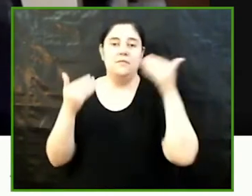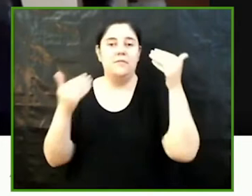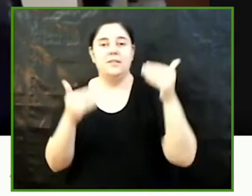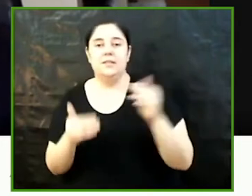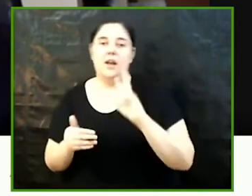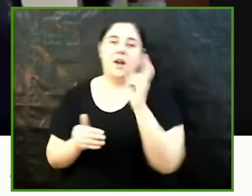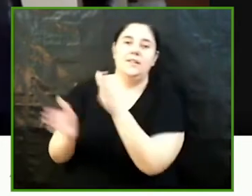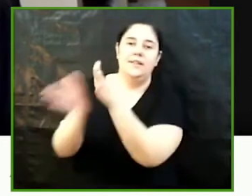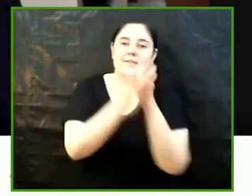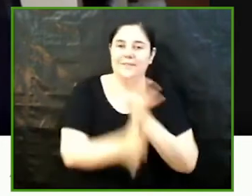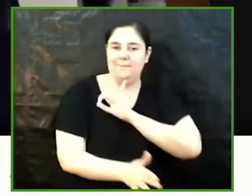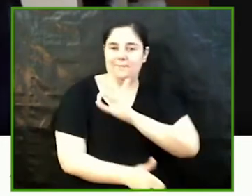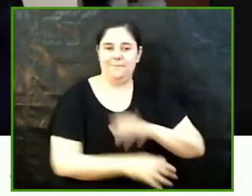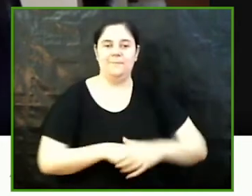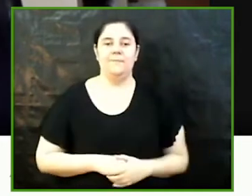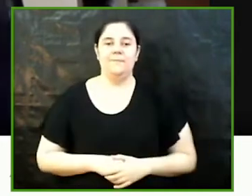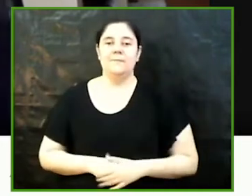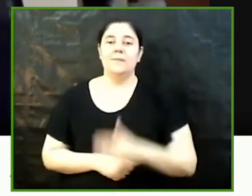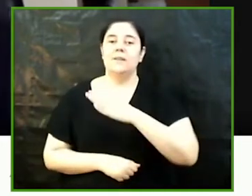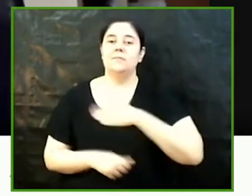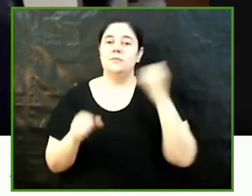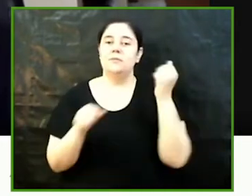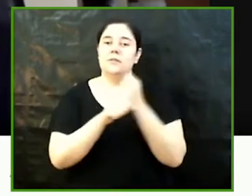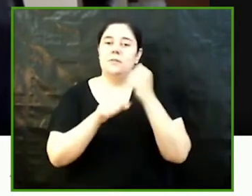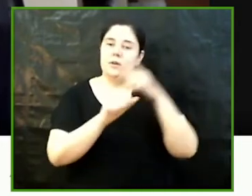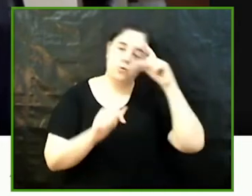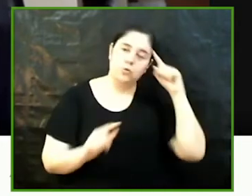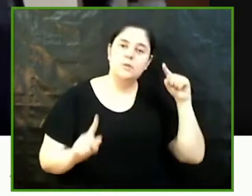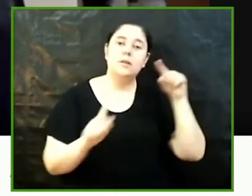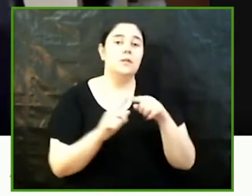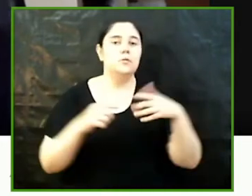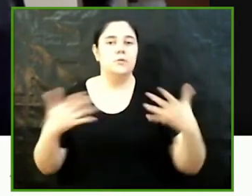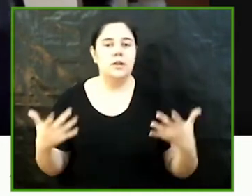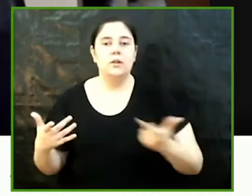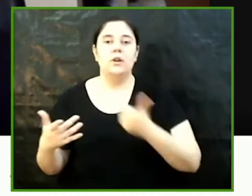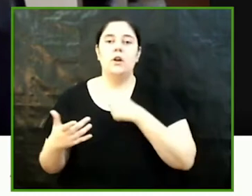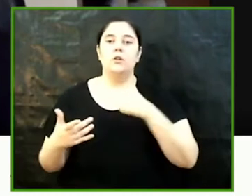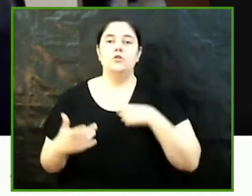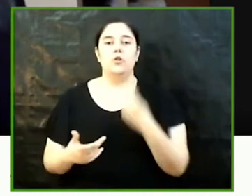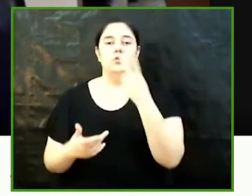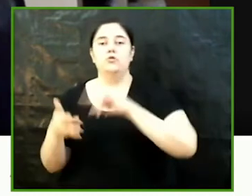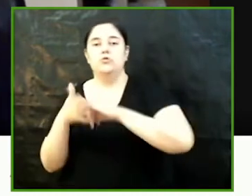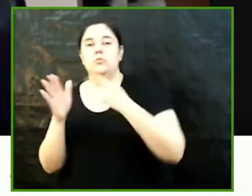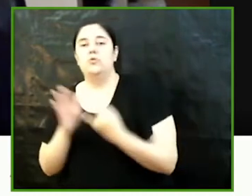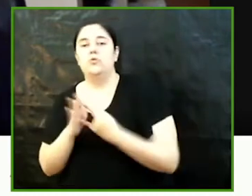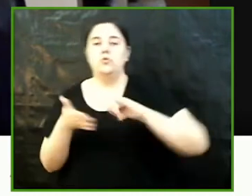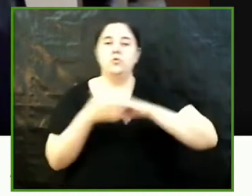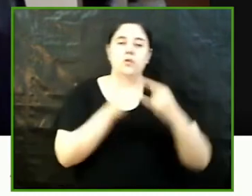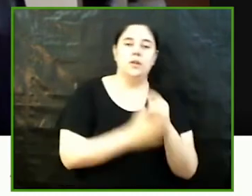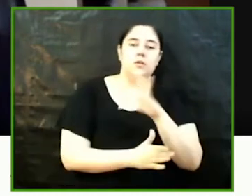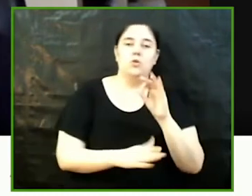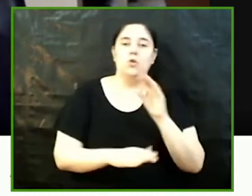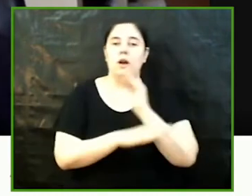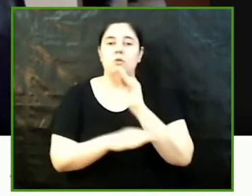guanyadores El propòsit del meu treball de Fidebrau no ha estat un altre que el de donar a conèixer dos projectes coeducadors de la ciutat de Barcelona